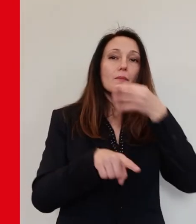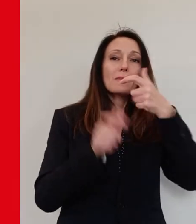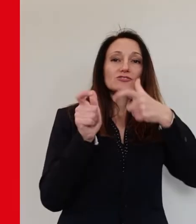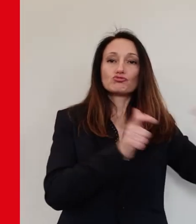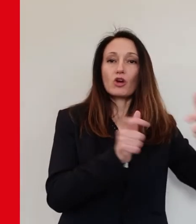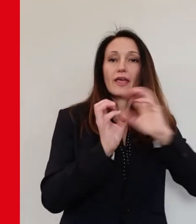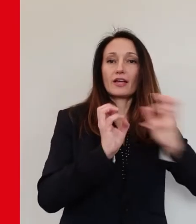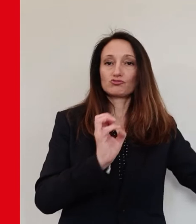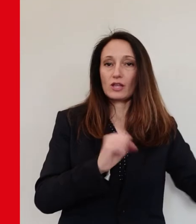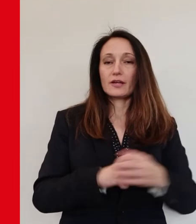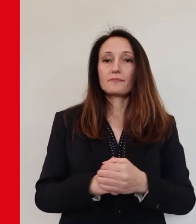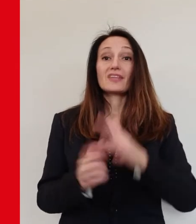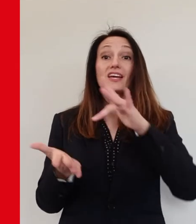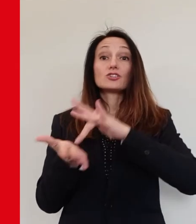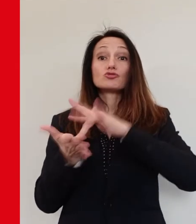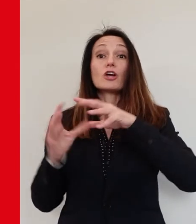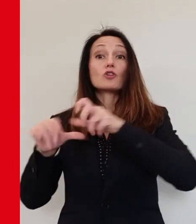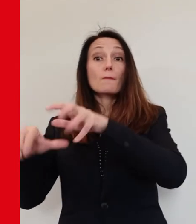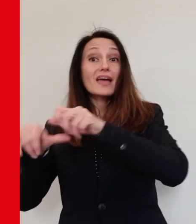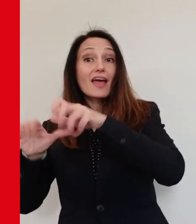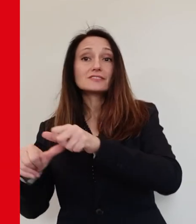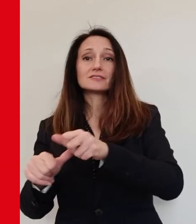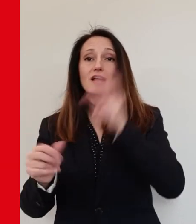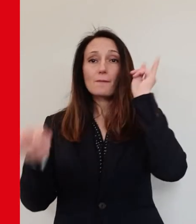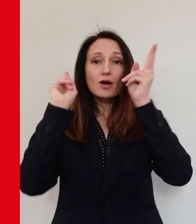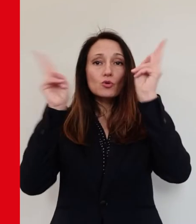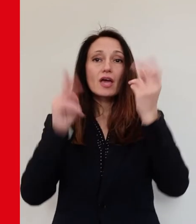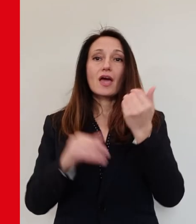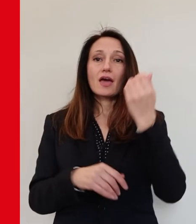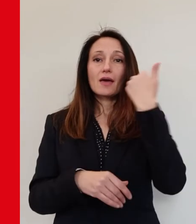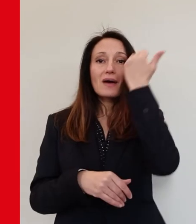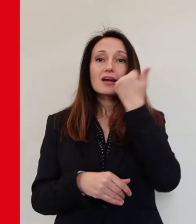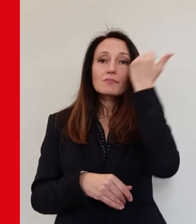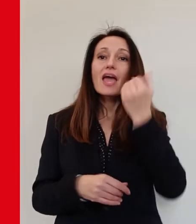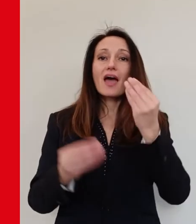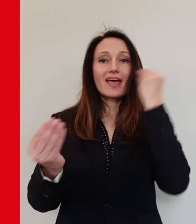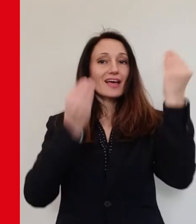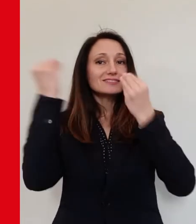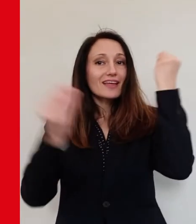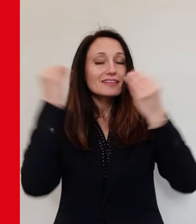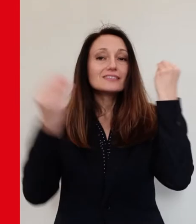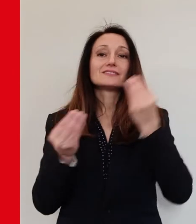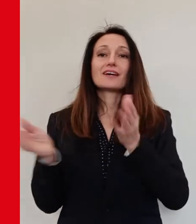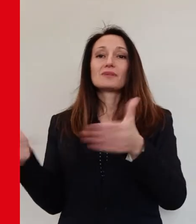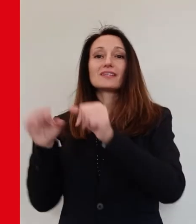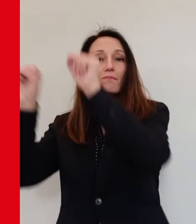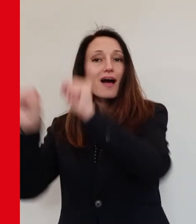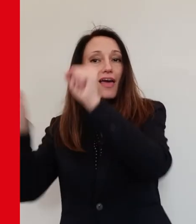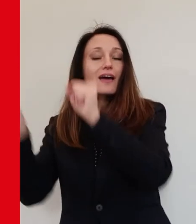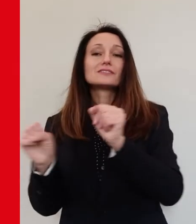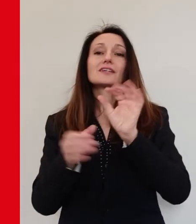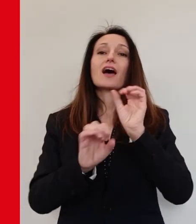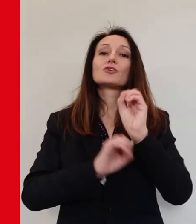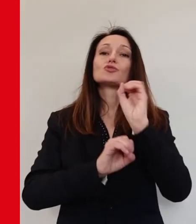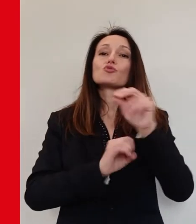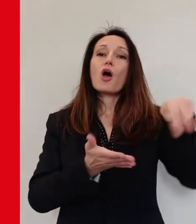parrucchieri, barbieri ed estetiste, le palestre, le scuole di ballo, le discoteche, le sale giochi, le